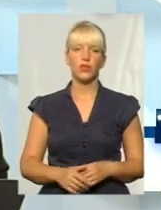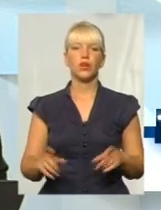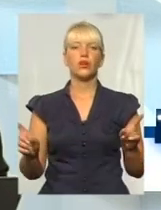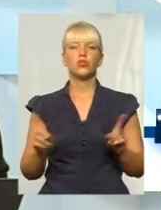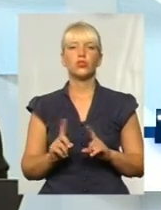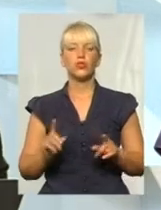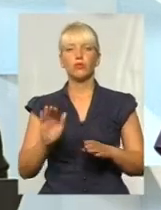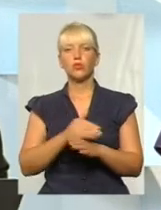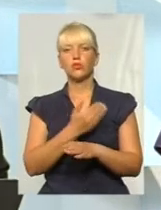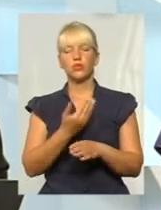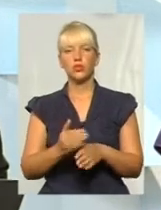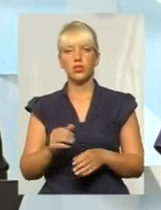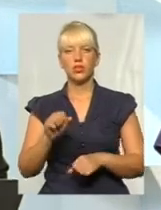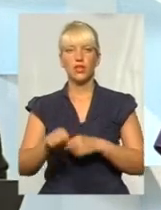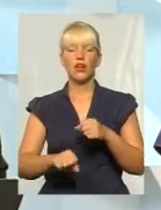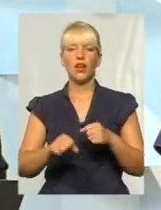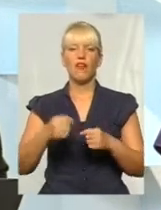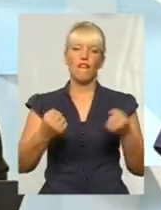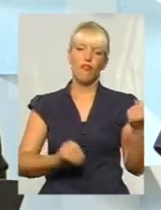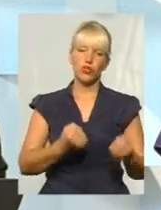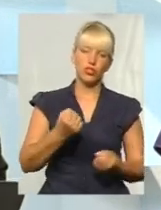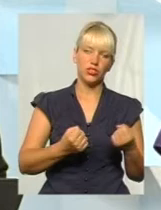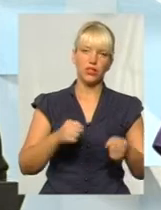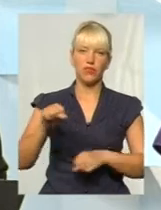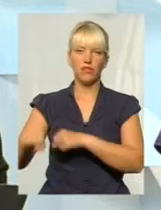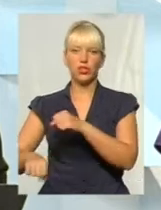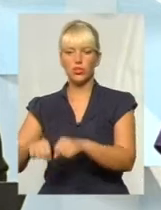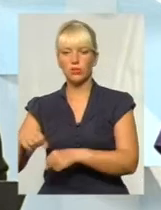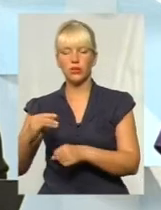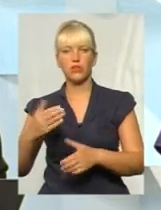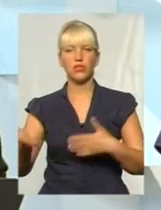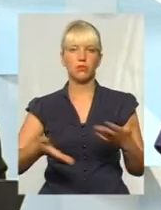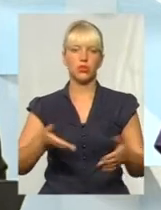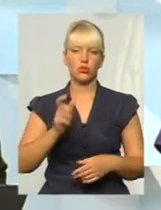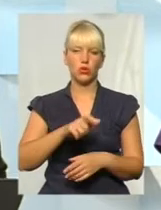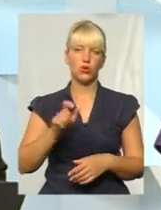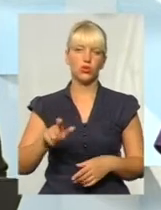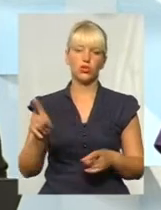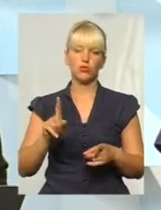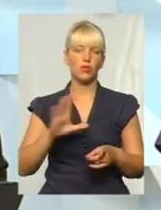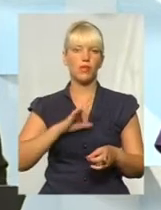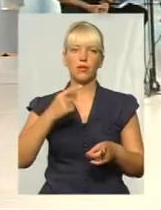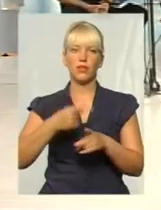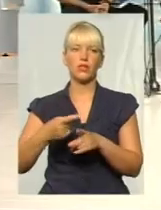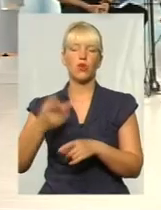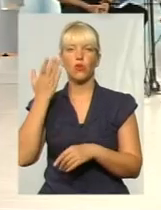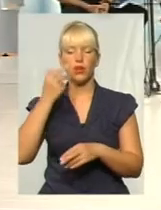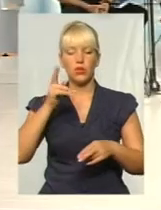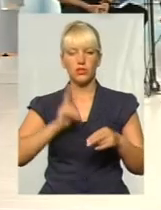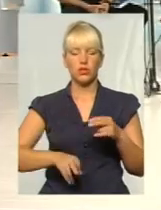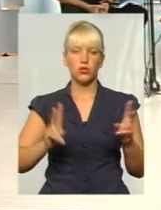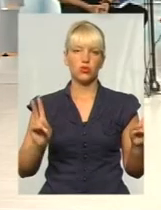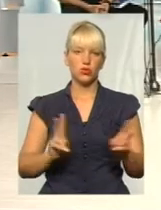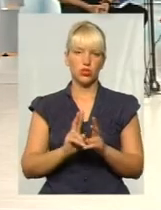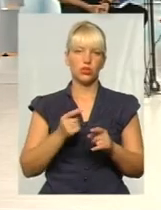щоб розподілити водіїв, велосипедистів і пішоходів, щоб вони не перетикалися. Коли вони перестануть зустрічатись, тоді